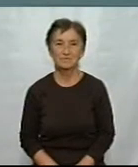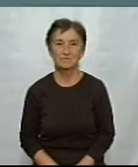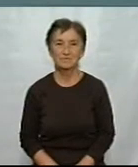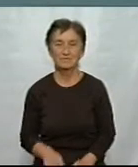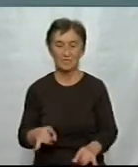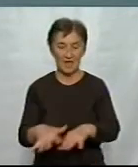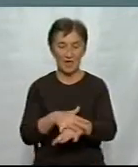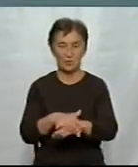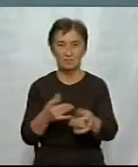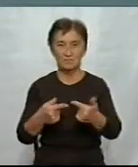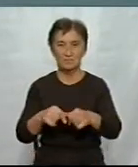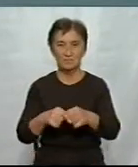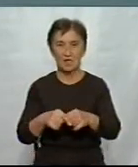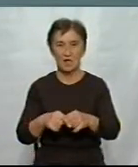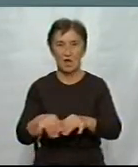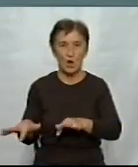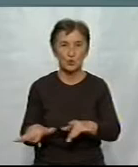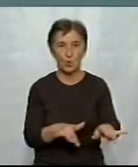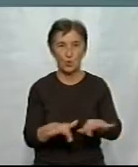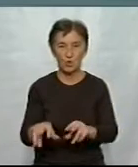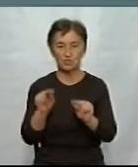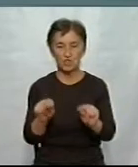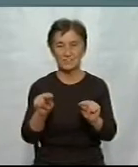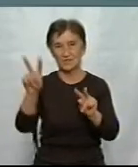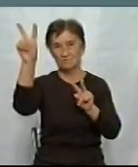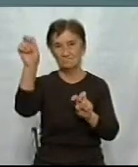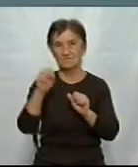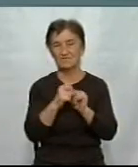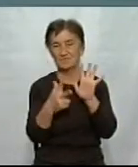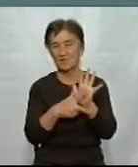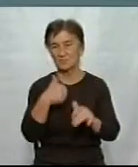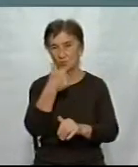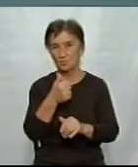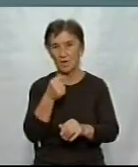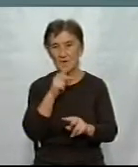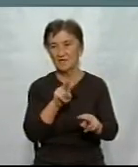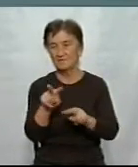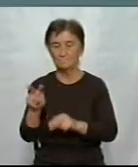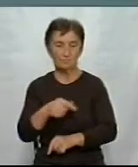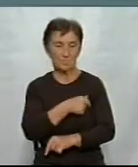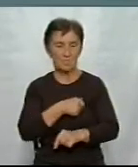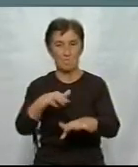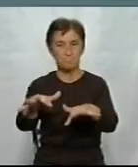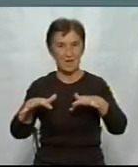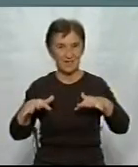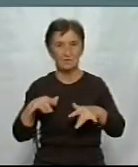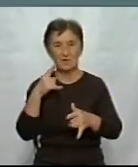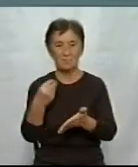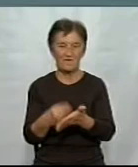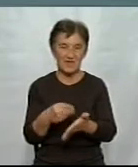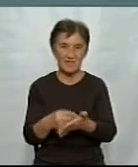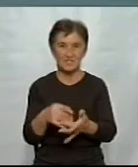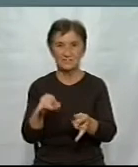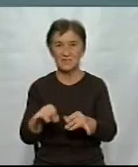Громадська організація «Рух чесно» існує з 2011 року. Вона контролює роботу парламенту і місцевих рад, політичні фінанси та